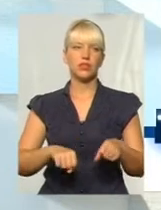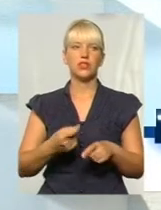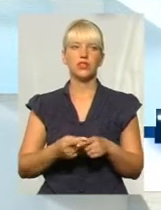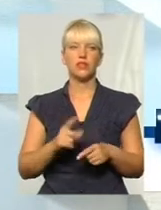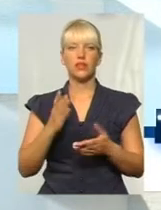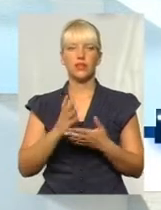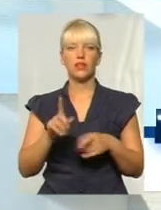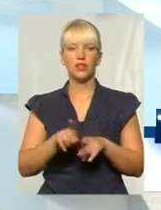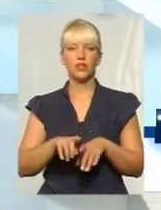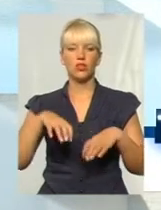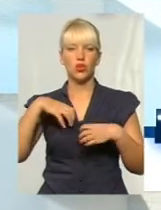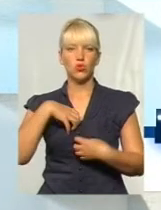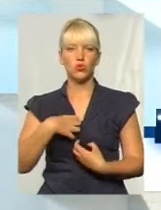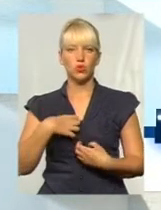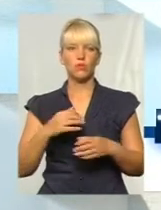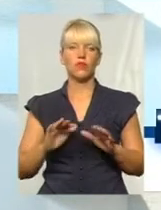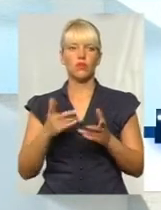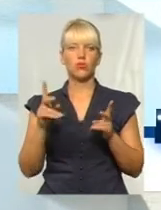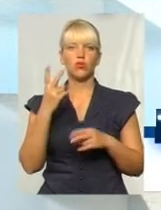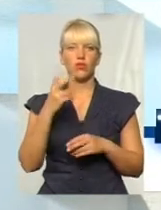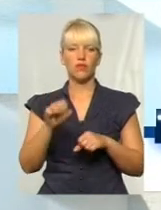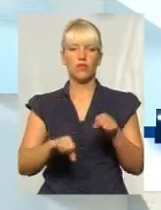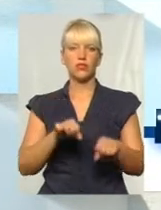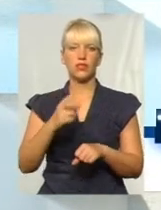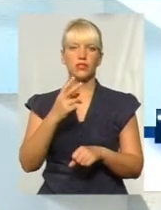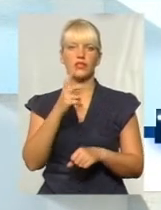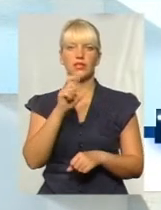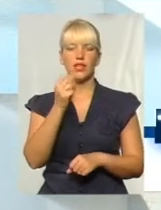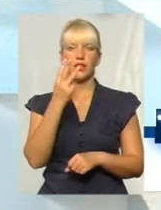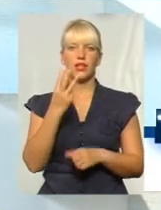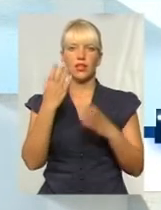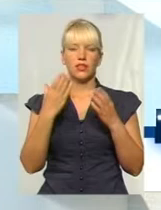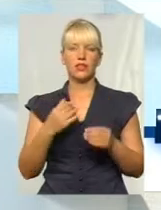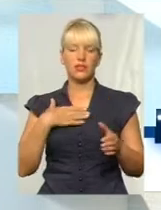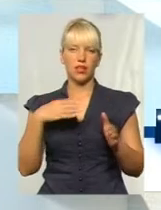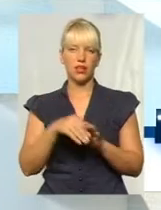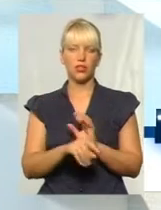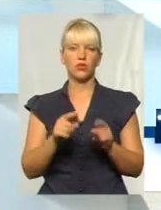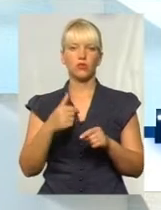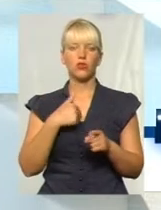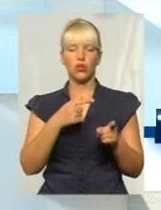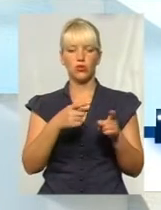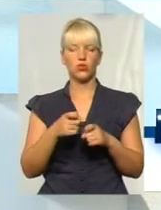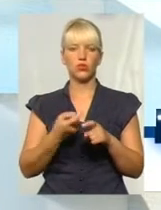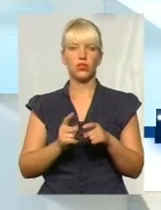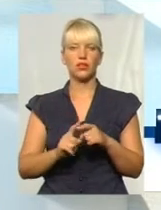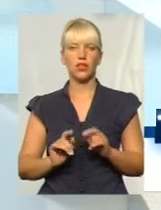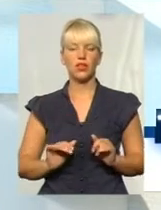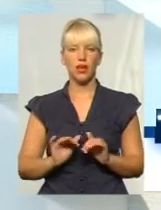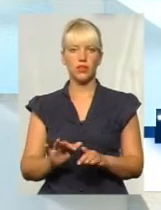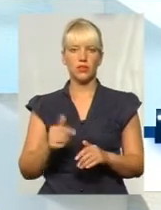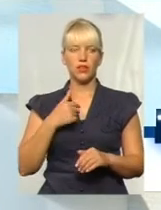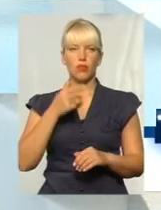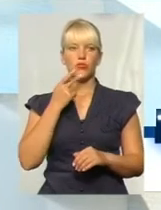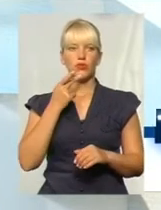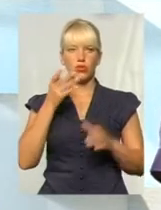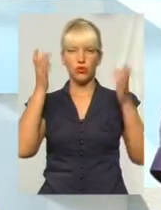сумний випадок, що два велосипедисти буквально за три дня загинуло. Тому я долучився до цієї акції, я постійно